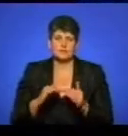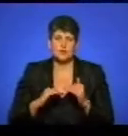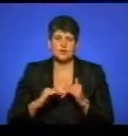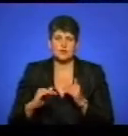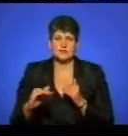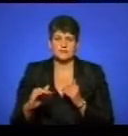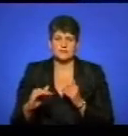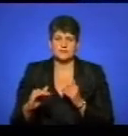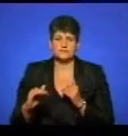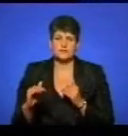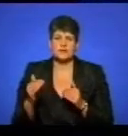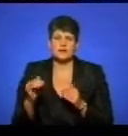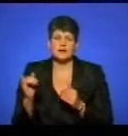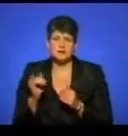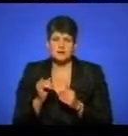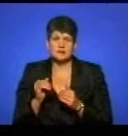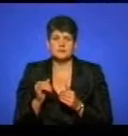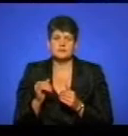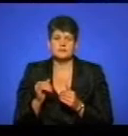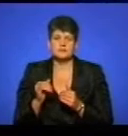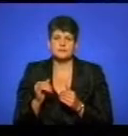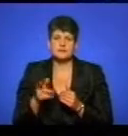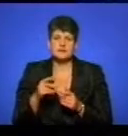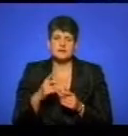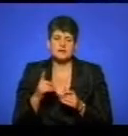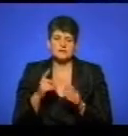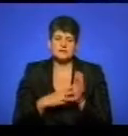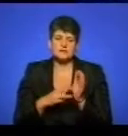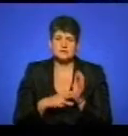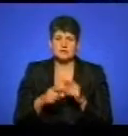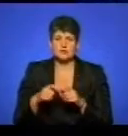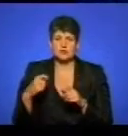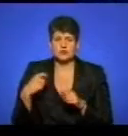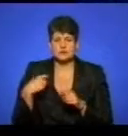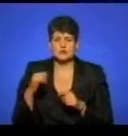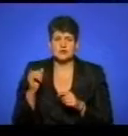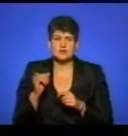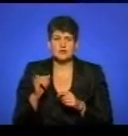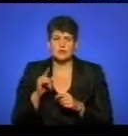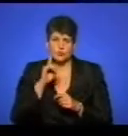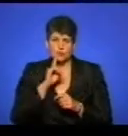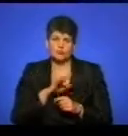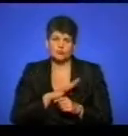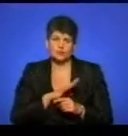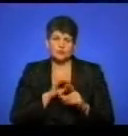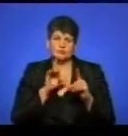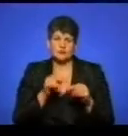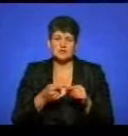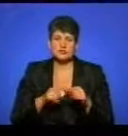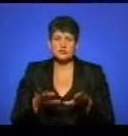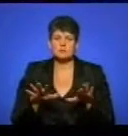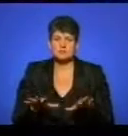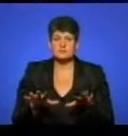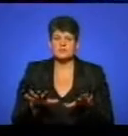між містами має бути приблизно 70-100 кілометрів для того, щоб туристу комфортно було подолати цю відстань за день,